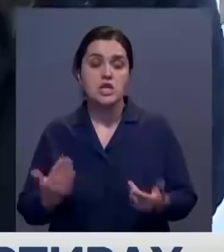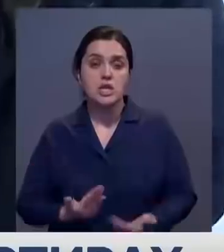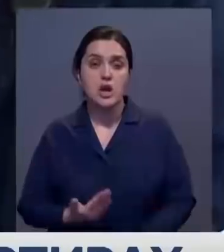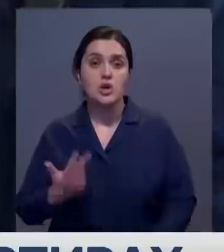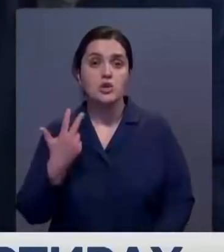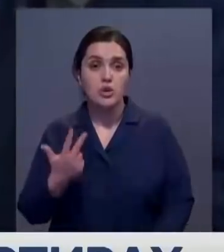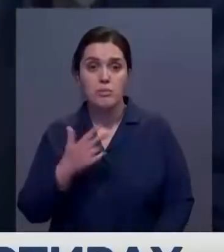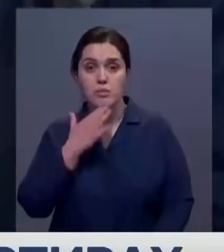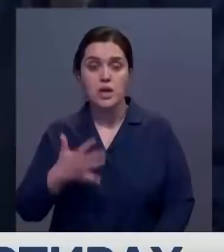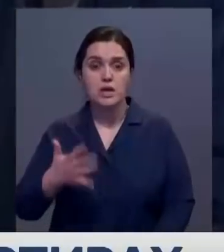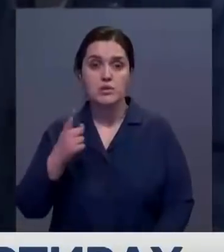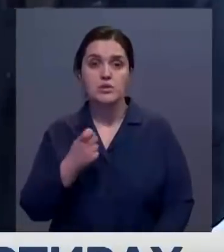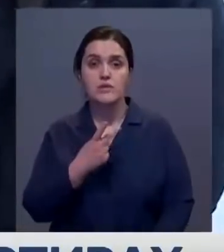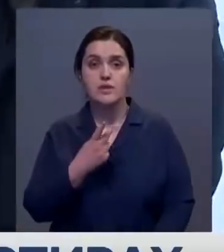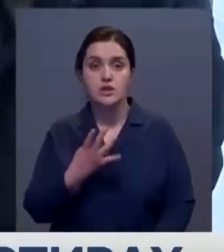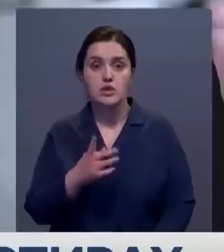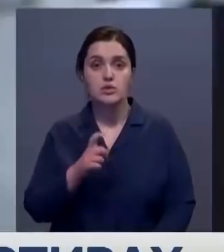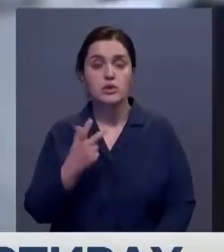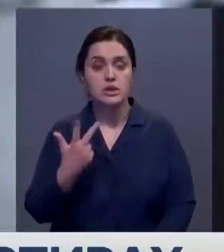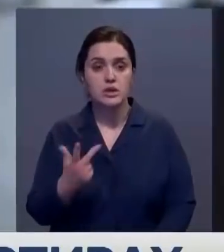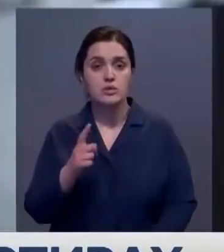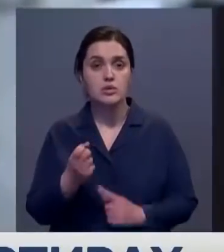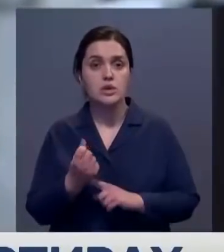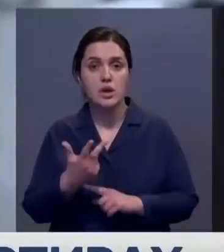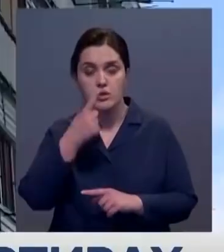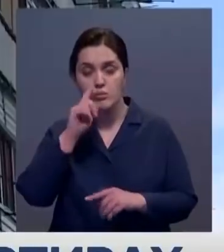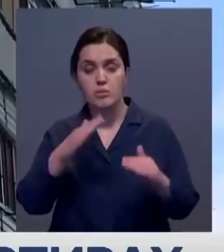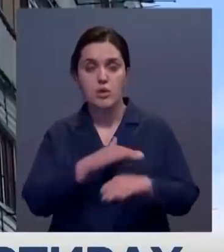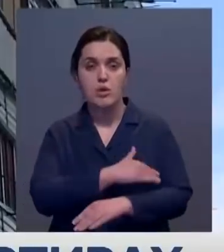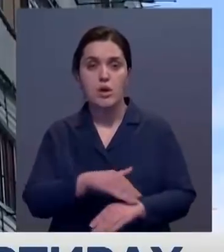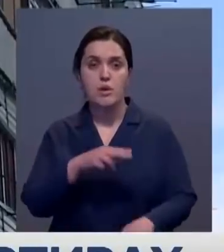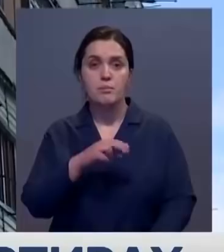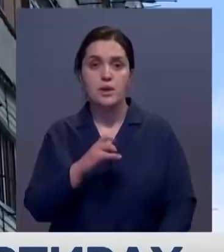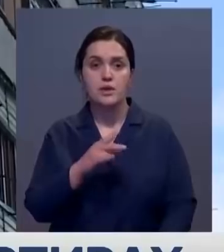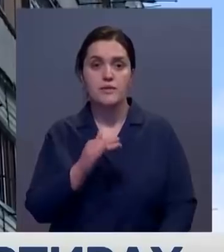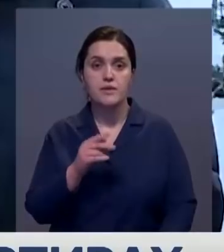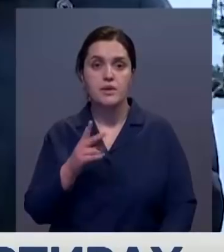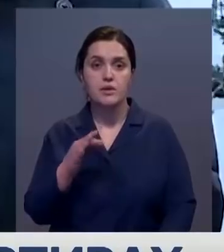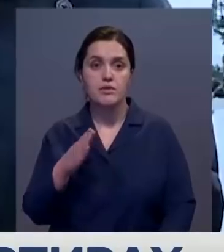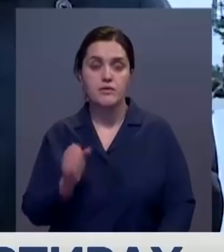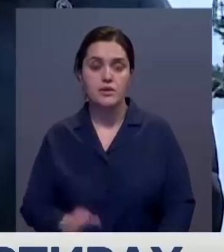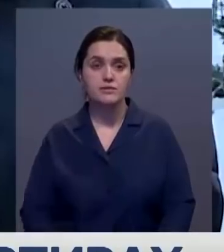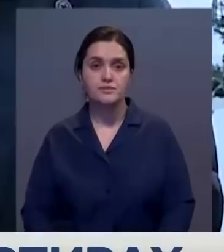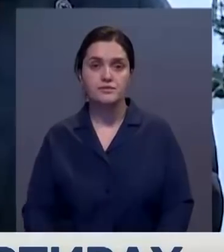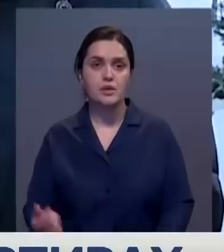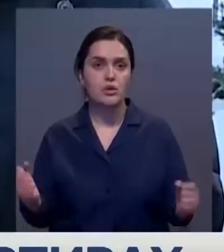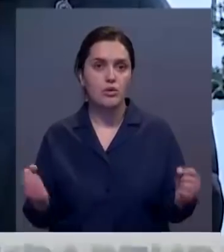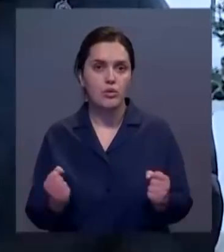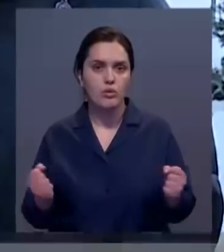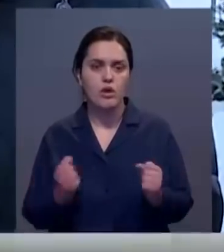многоэтажек. 124, 103, 113 дома по улице Панфилова. Встанешь, прохладно.